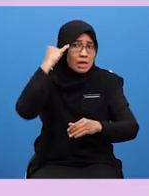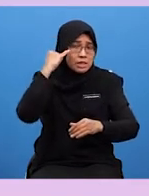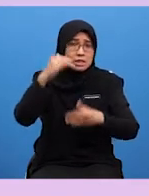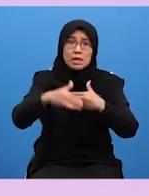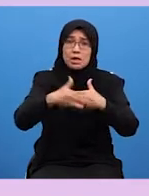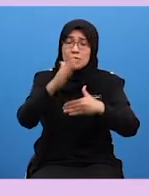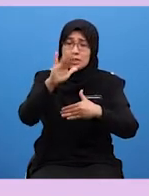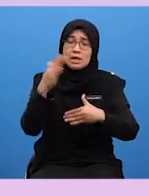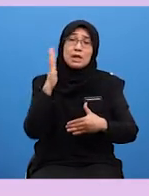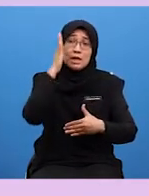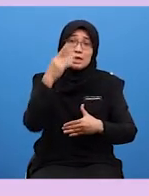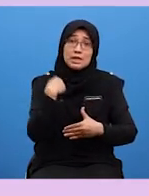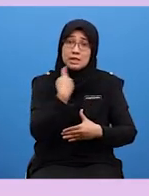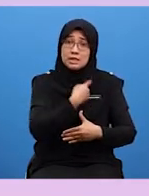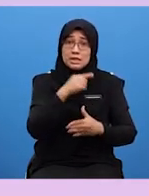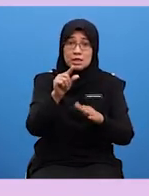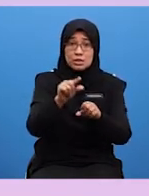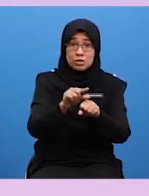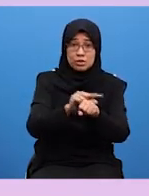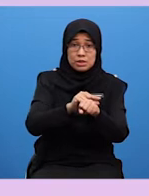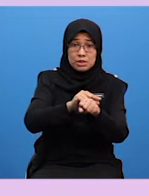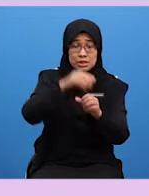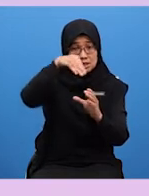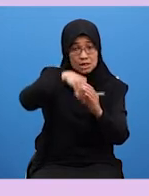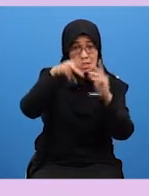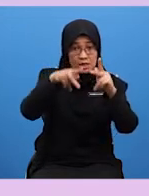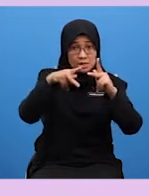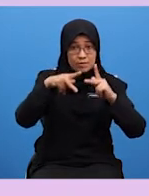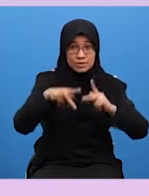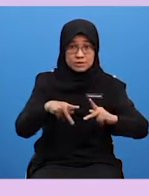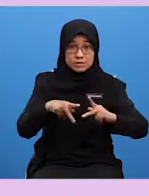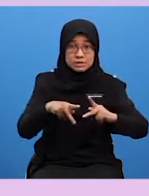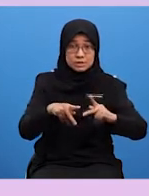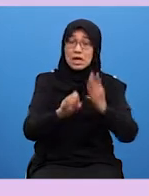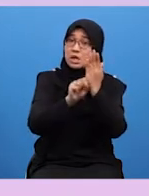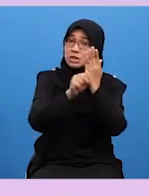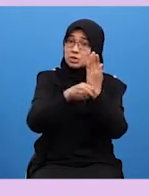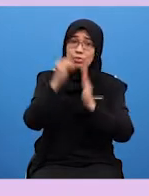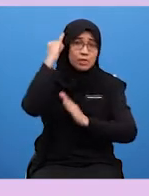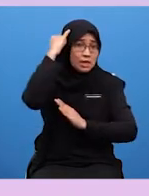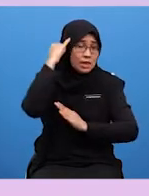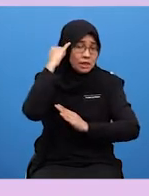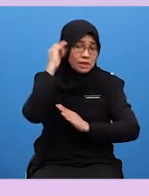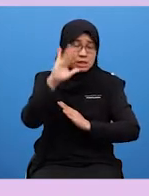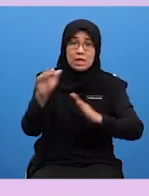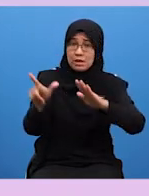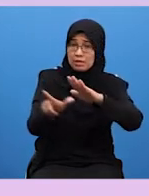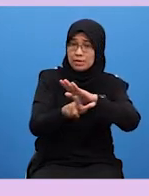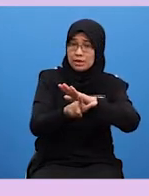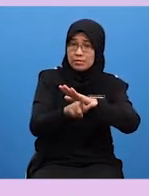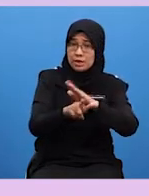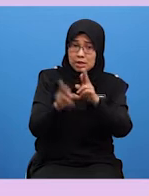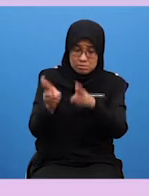digunakan dalam proses penghasilan perekaan Ia merupakan sumber idea yang melibatkan